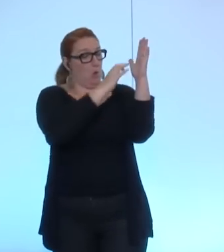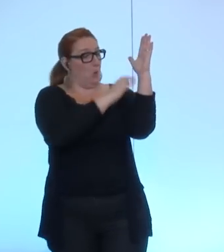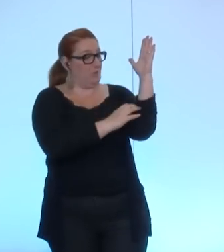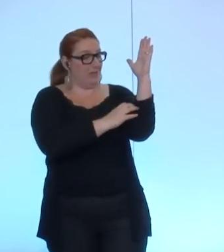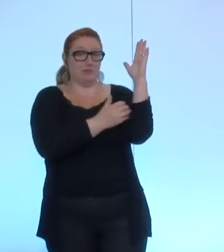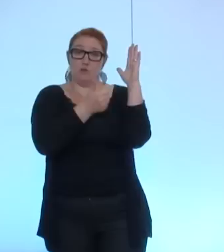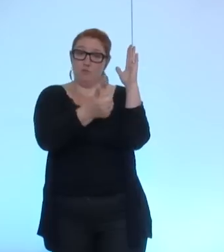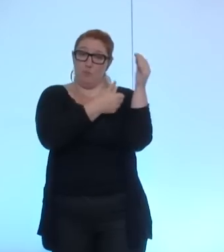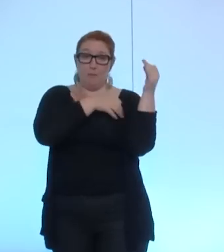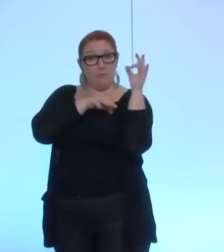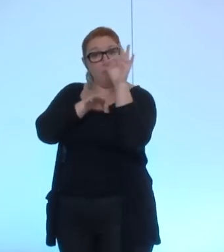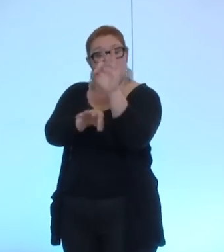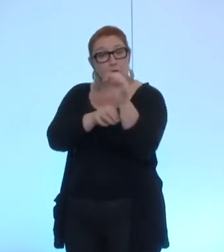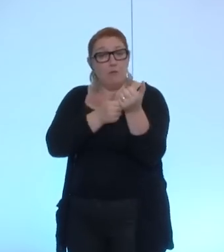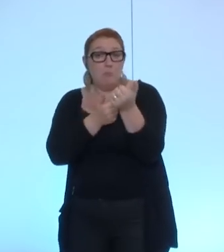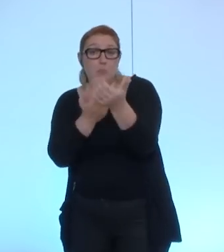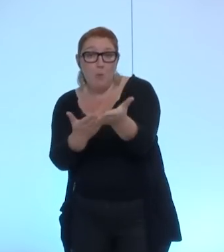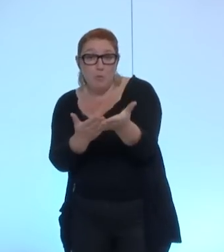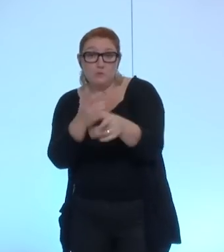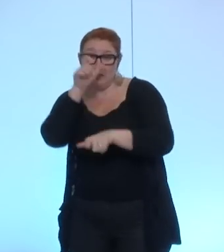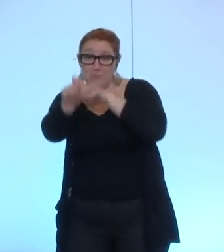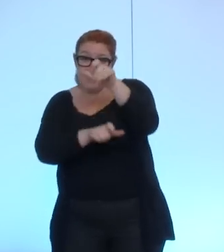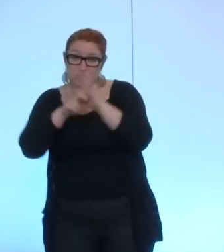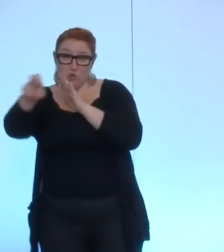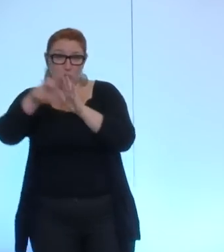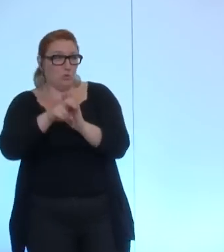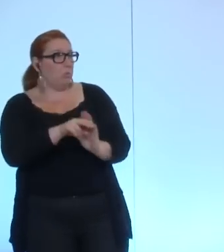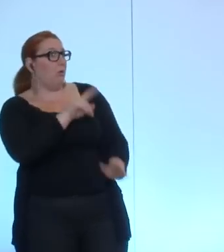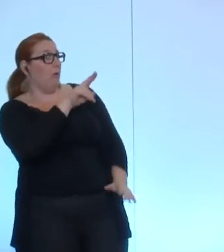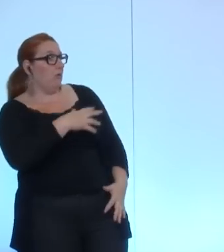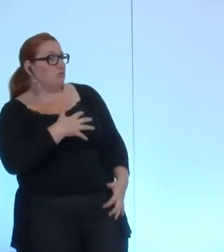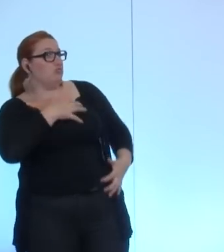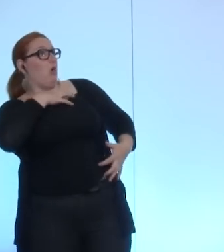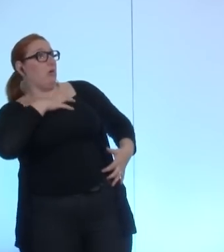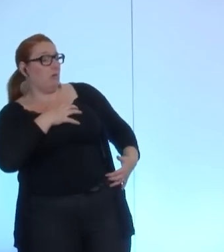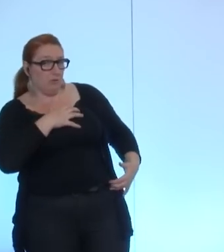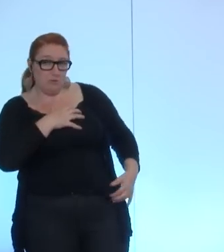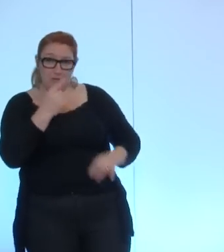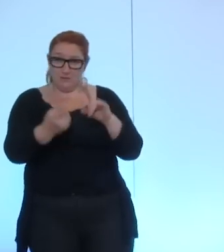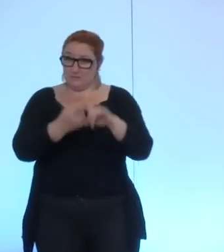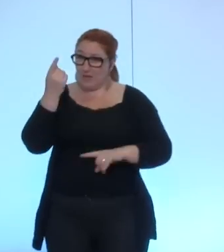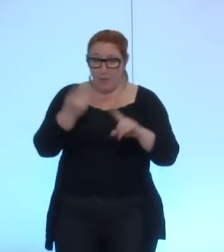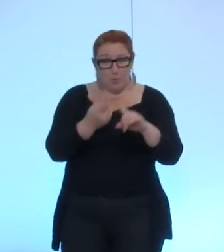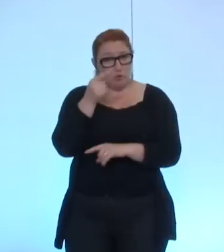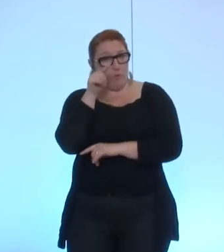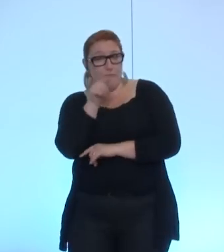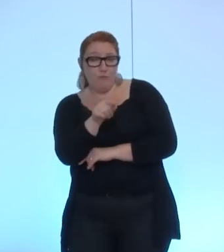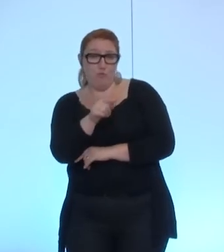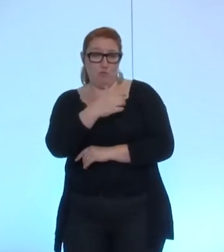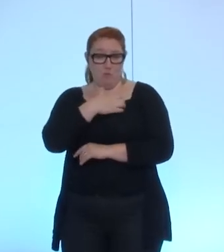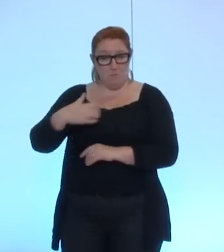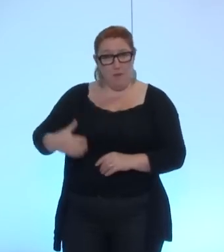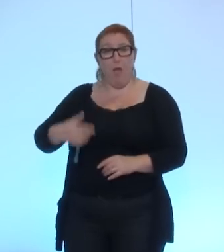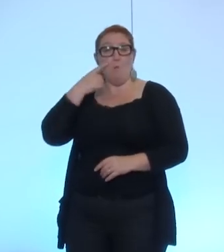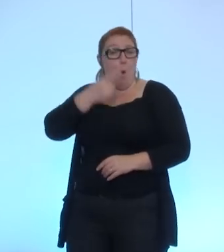heurte des grenoblois allez à l'essentiel soyez le maire oui de tous les grenoblois